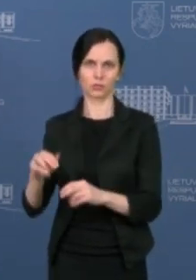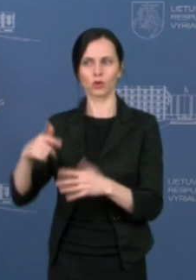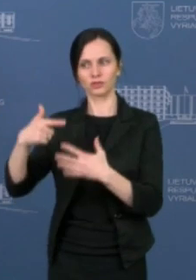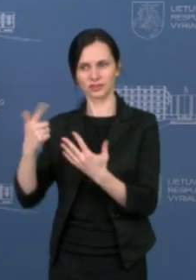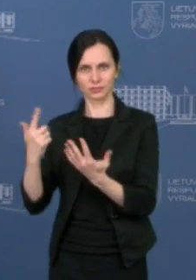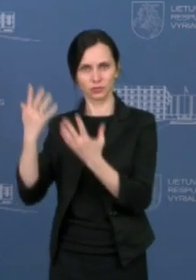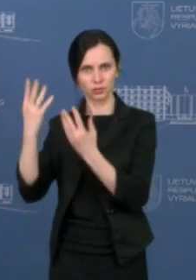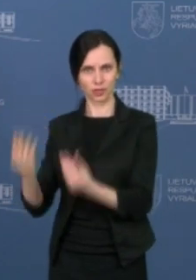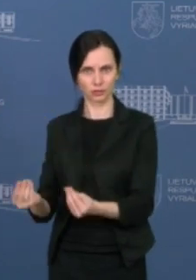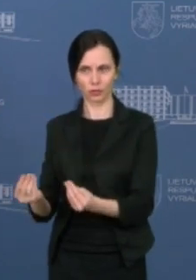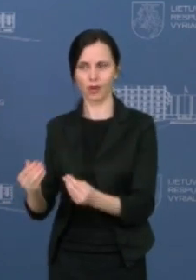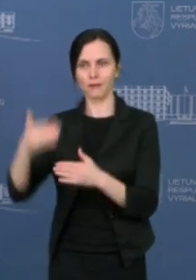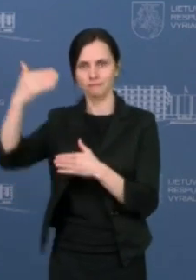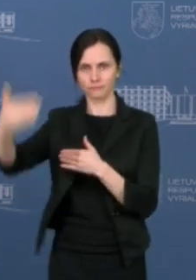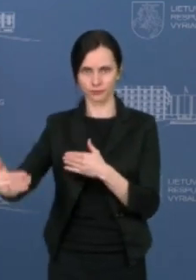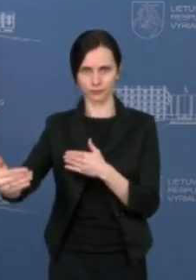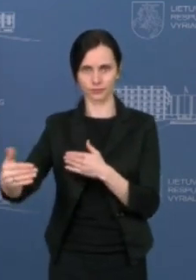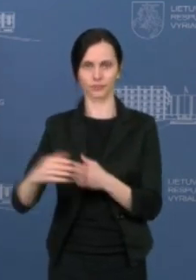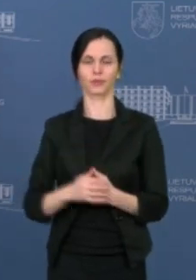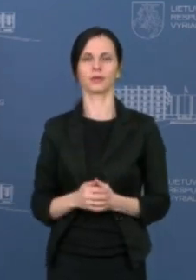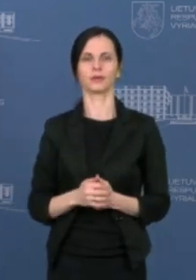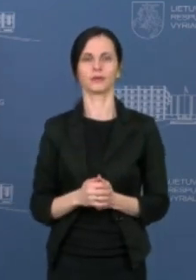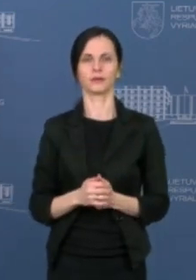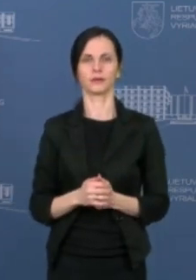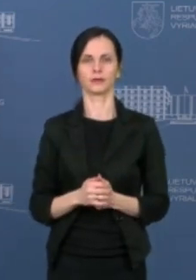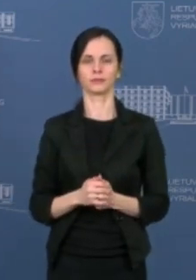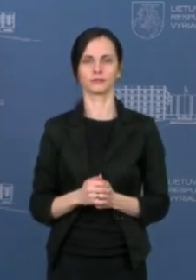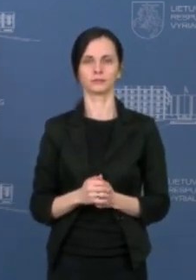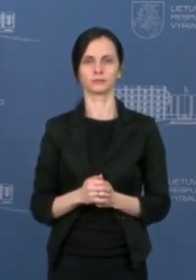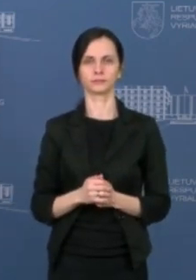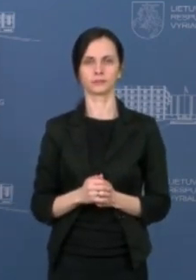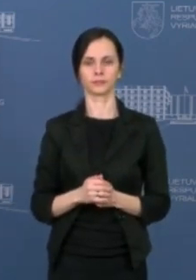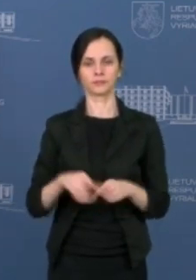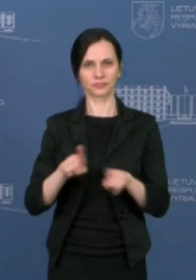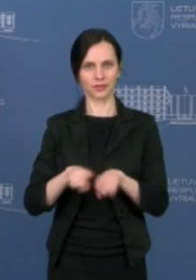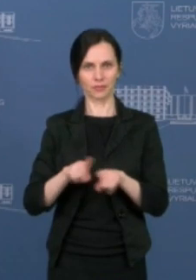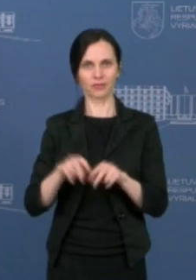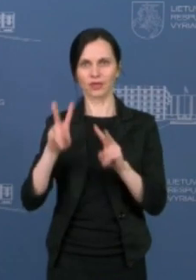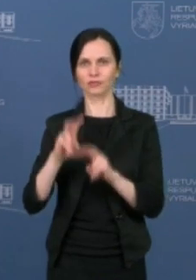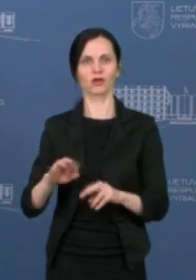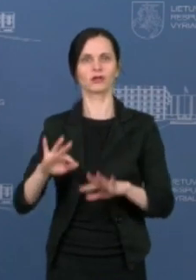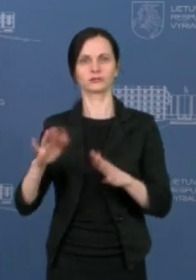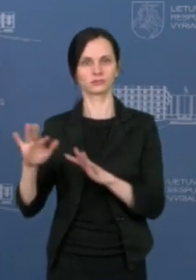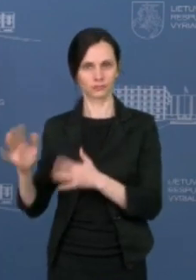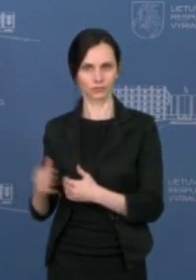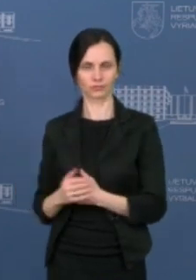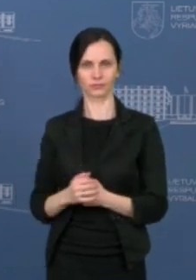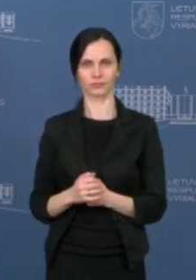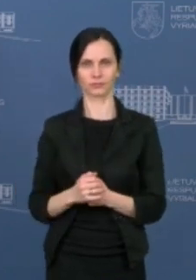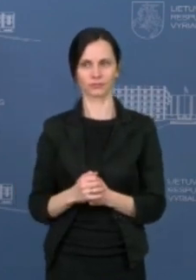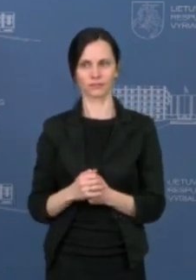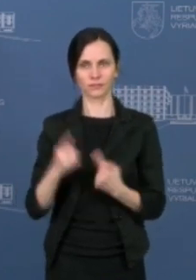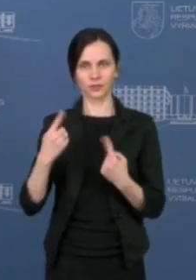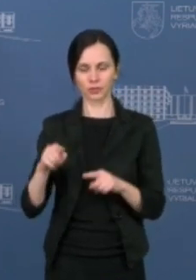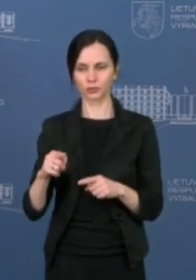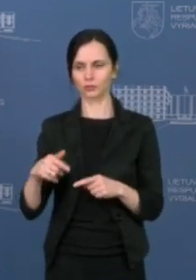dienų abėgyje. Taip pat visada bus analizuojama ir visų kitų mūsų